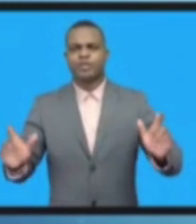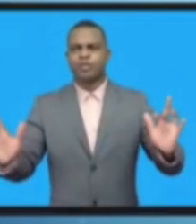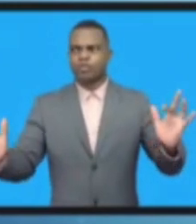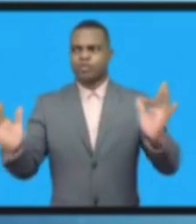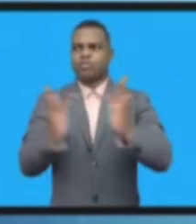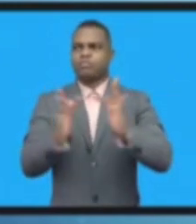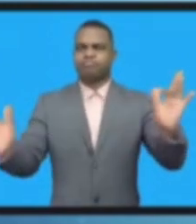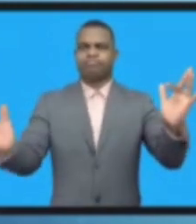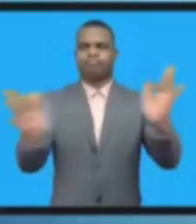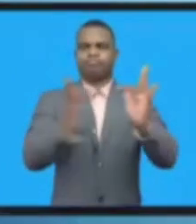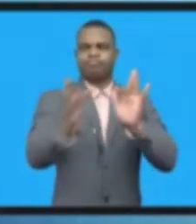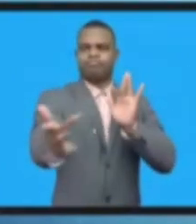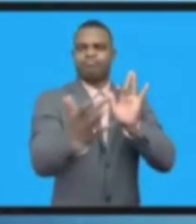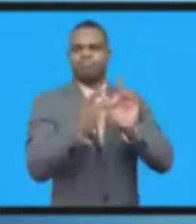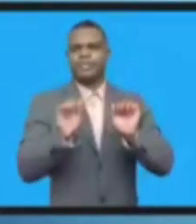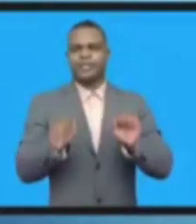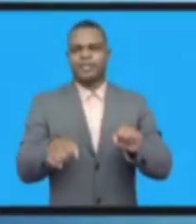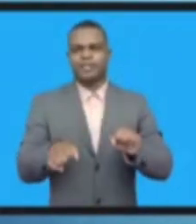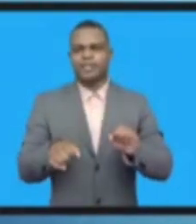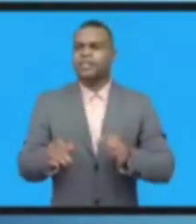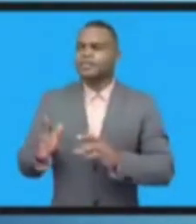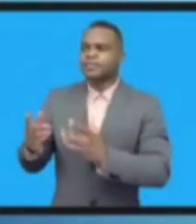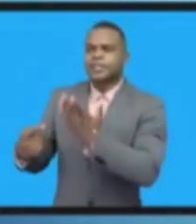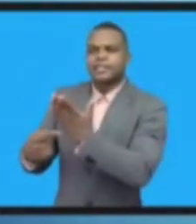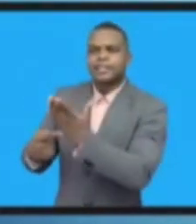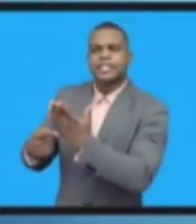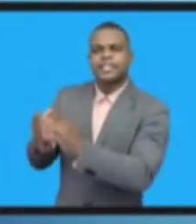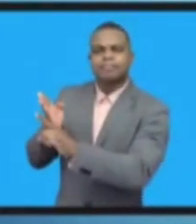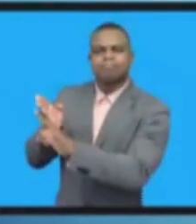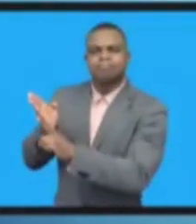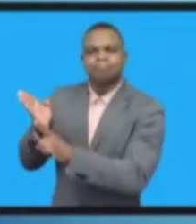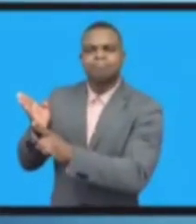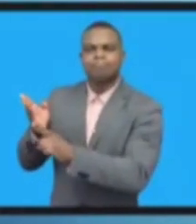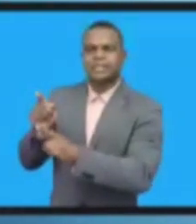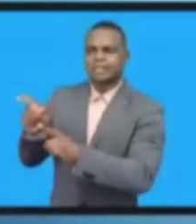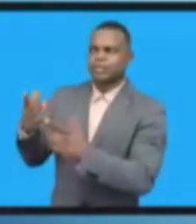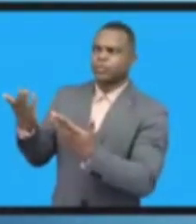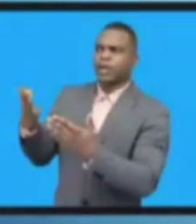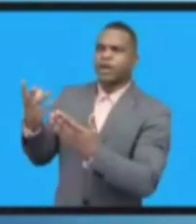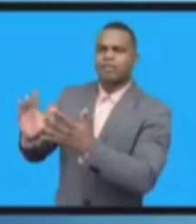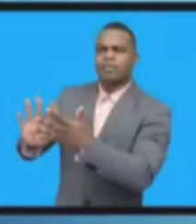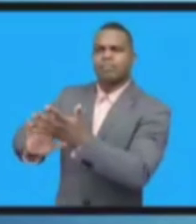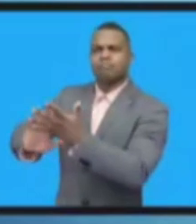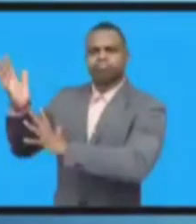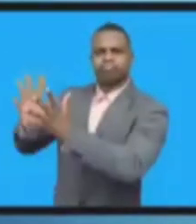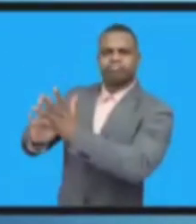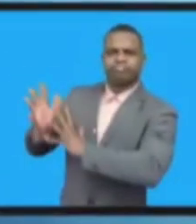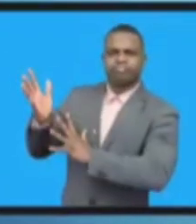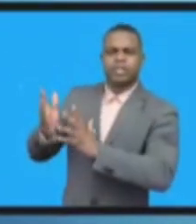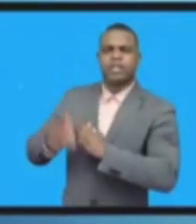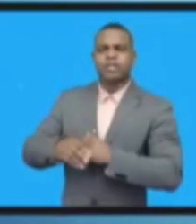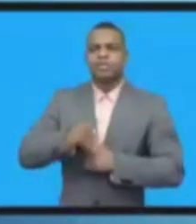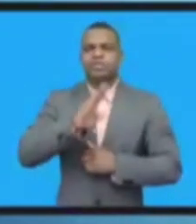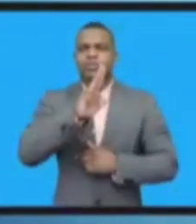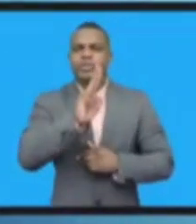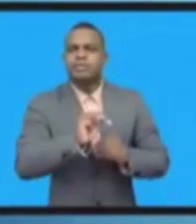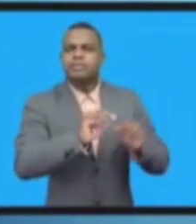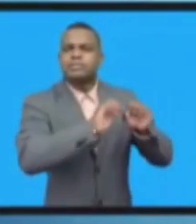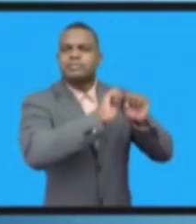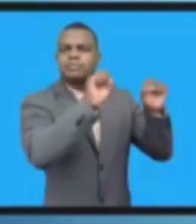сейчас в ООН готовится обсуждение глобального соглашения в данной области